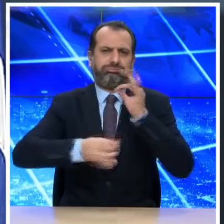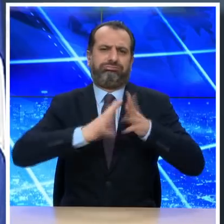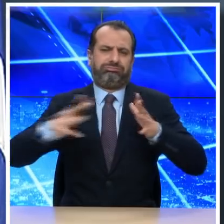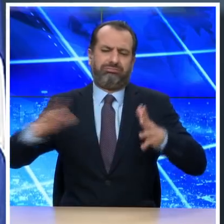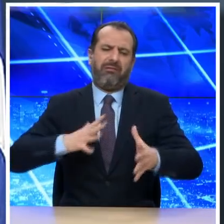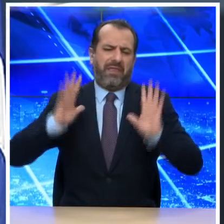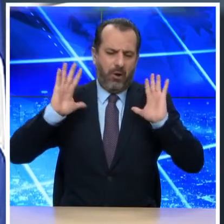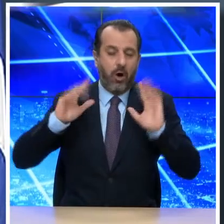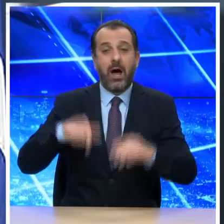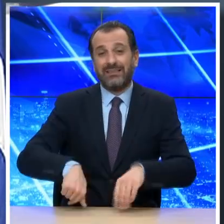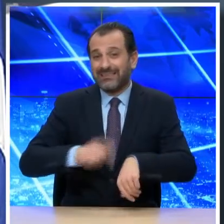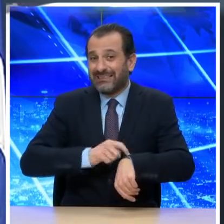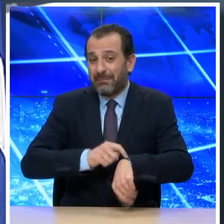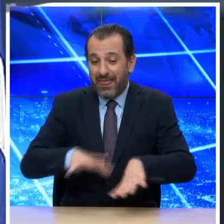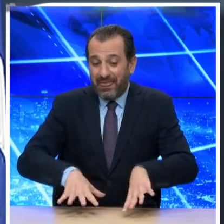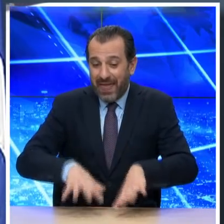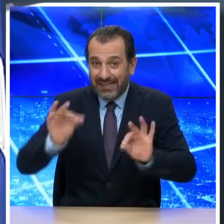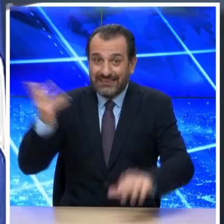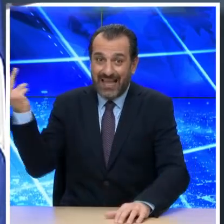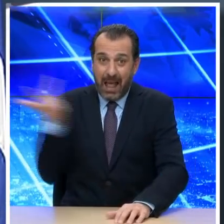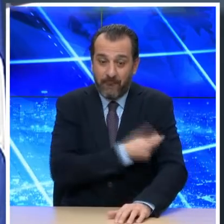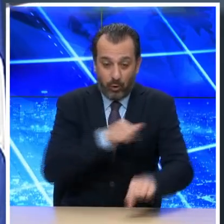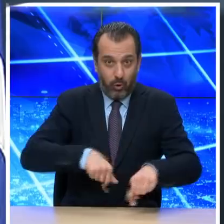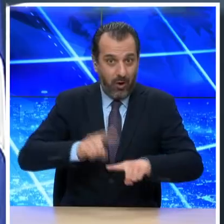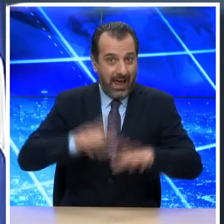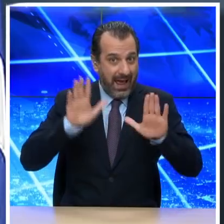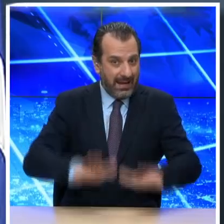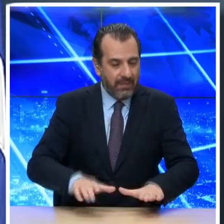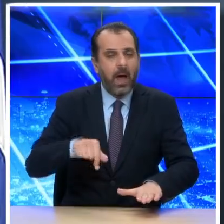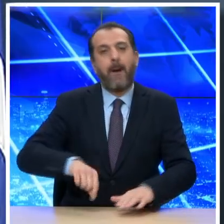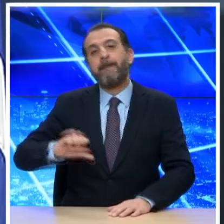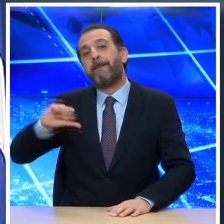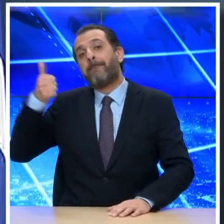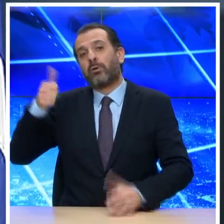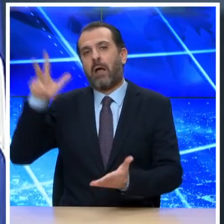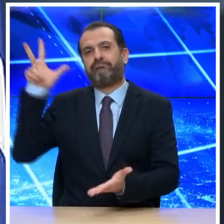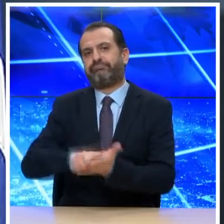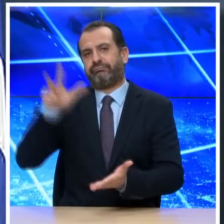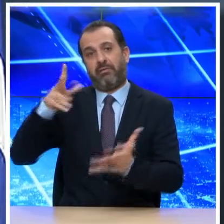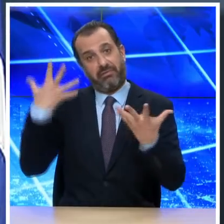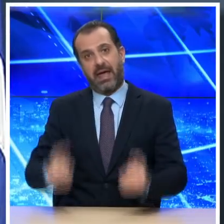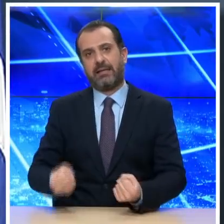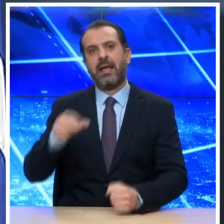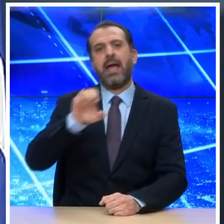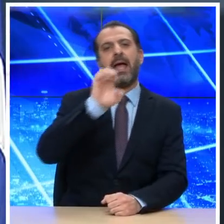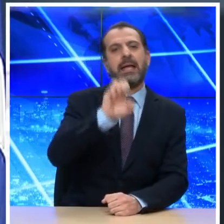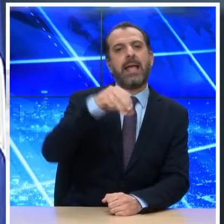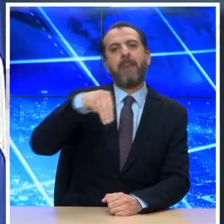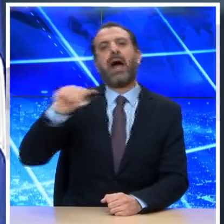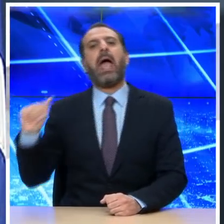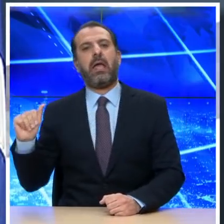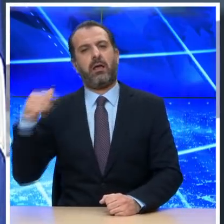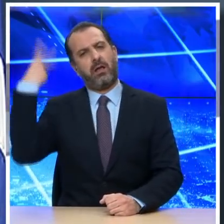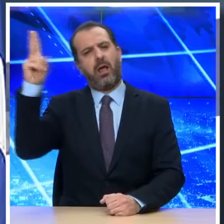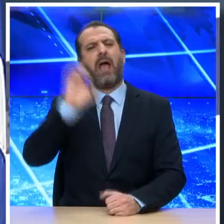σίγουρο είναι ότι όταν έρθουν στη χώρα μας τα εμβόλια αυτά θα έχουν εγκριθεί από το θεσμικό όργανο της Ευρώπης, τον EMA, το γνωστό EMA